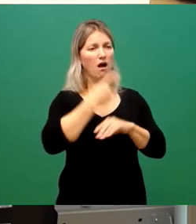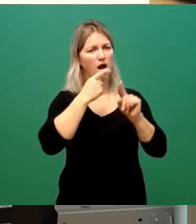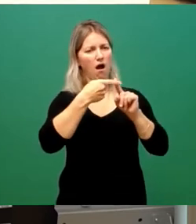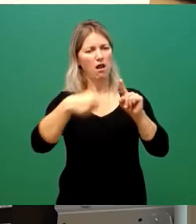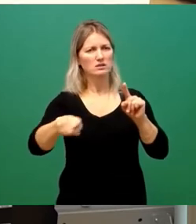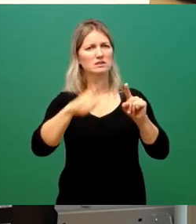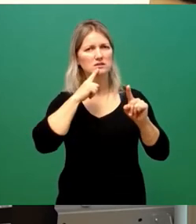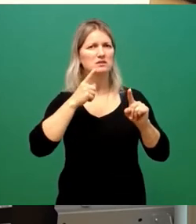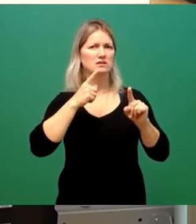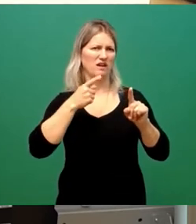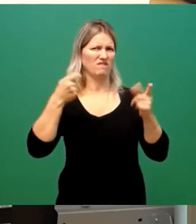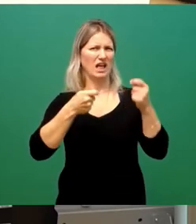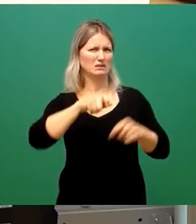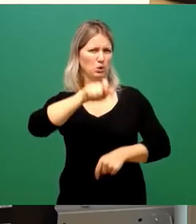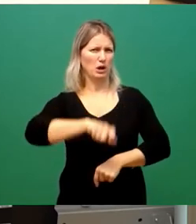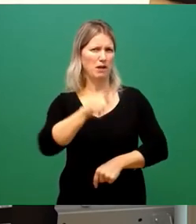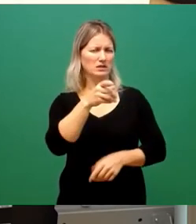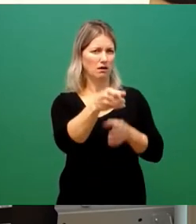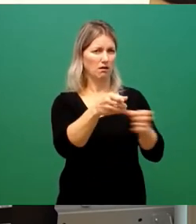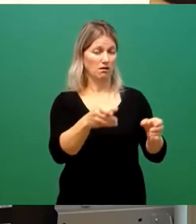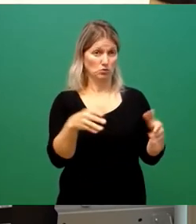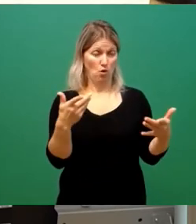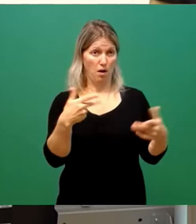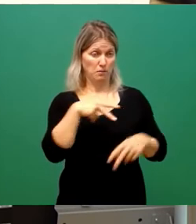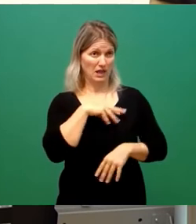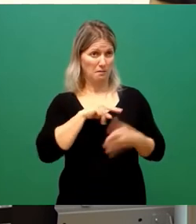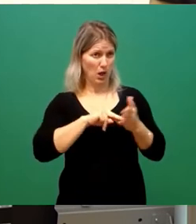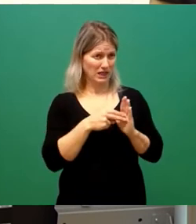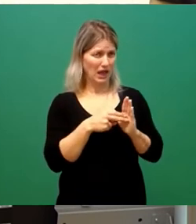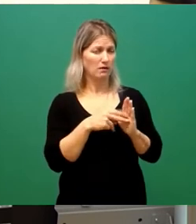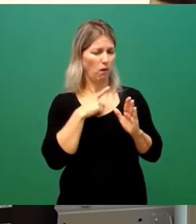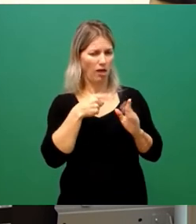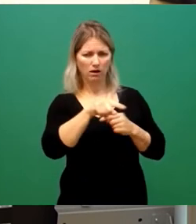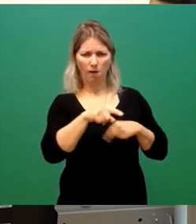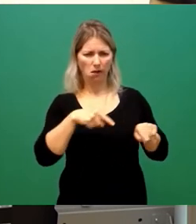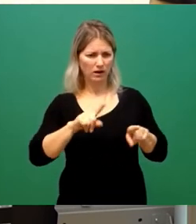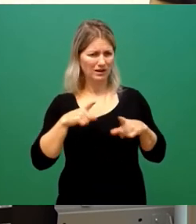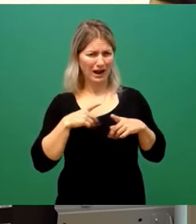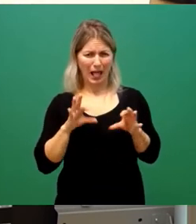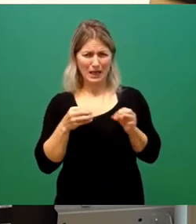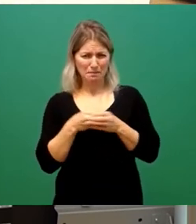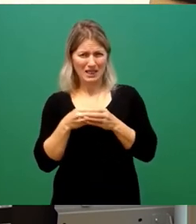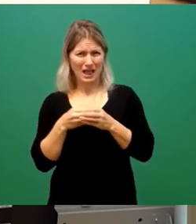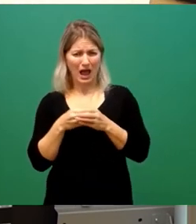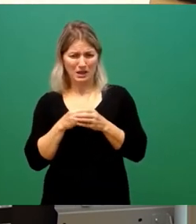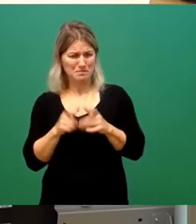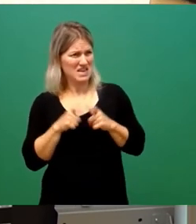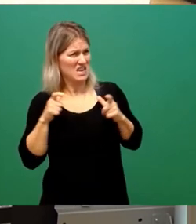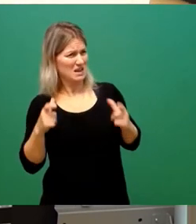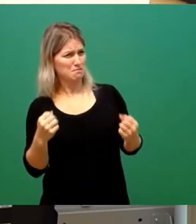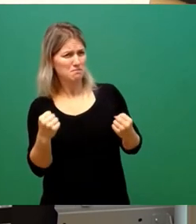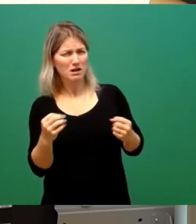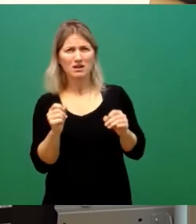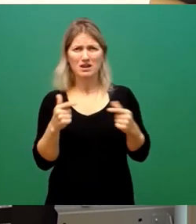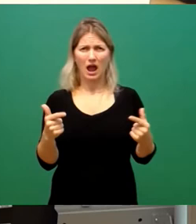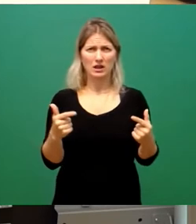Und das ist ja wohl der Gipfel an Parteipolitik, dass hier Parteifunktionäre installiert werden sollen von einer kleinen Partei, die ja gar nicht die große Masse hat. Was ist denn das anders